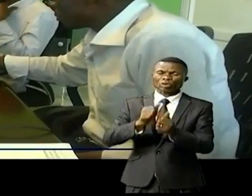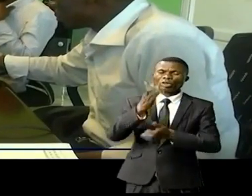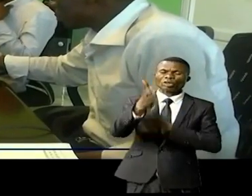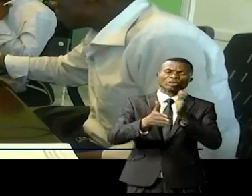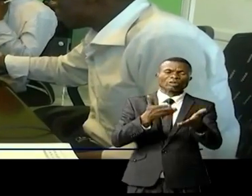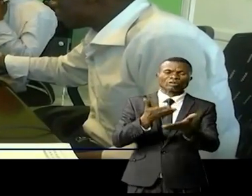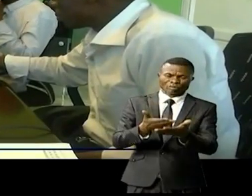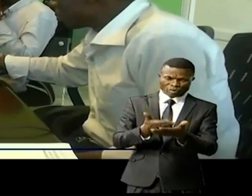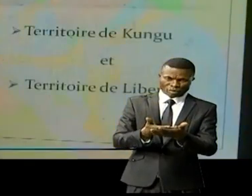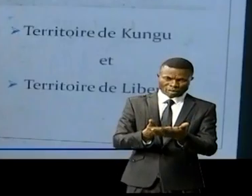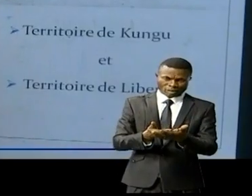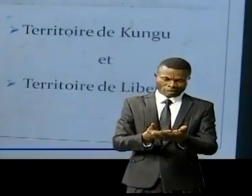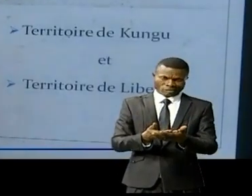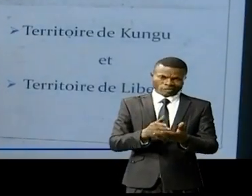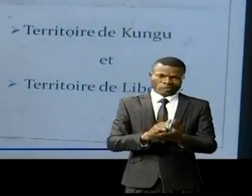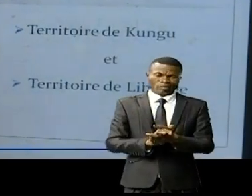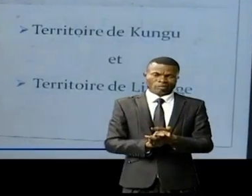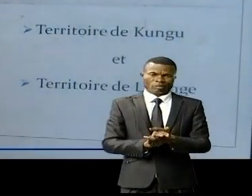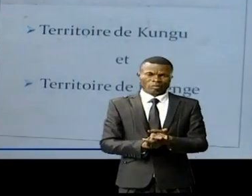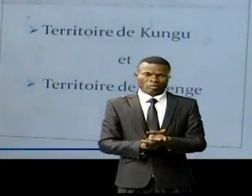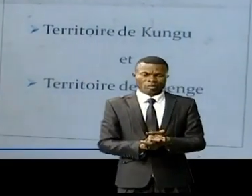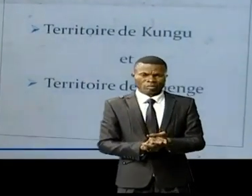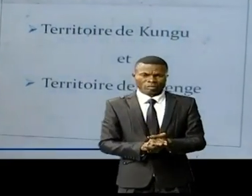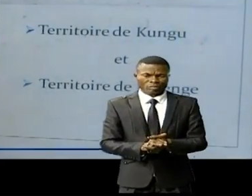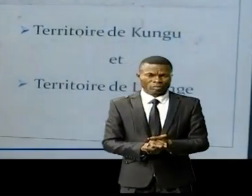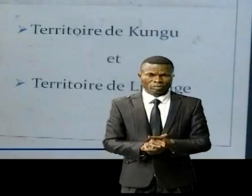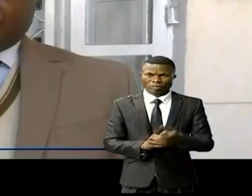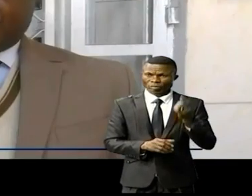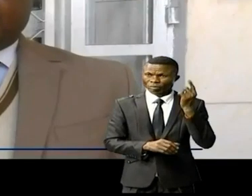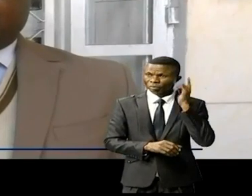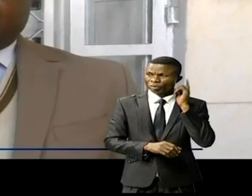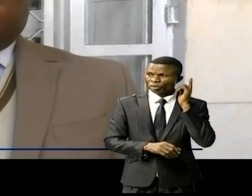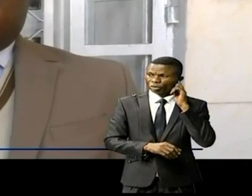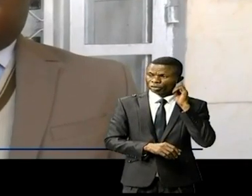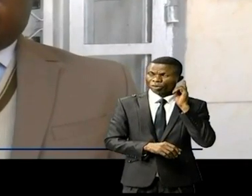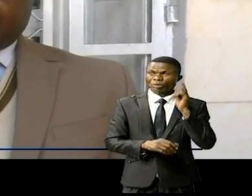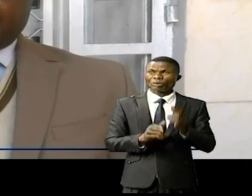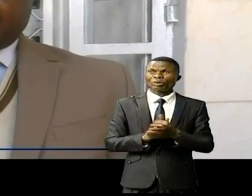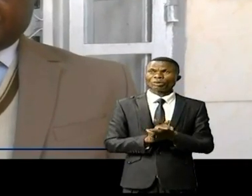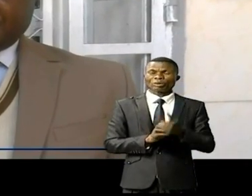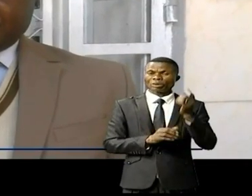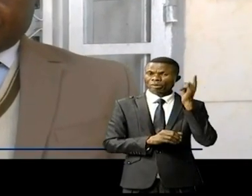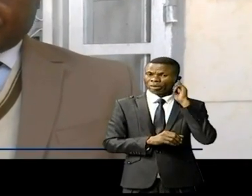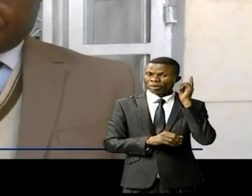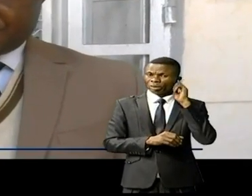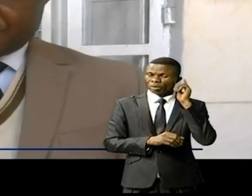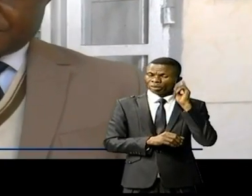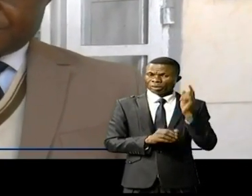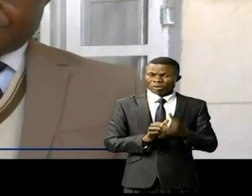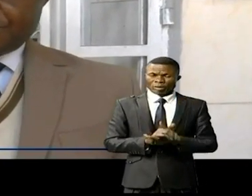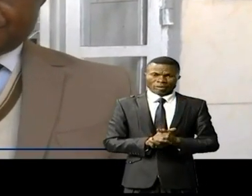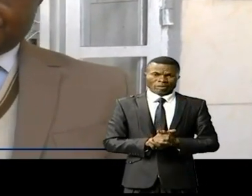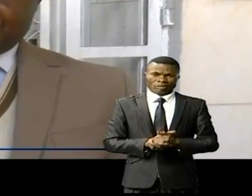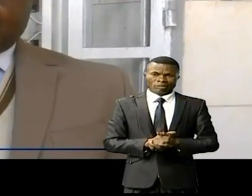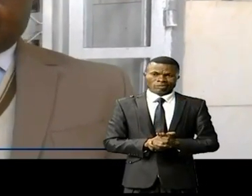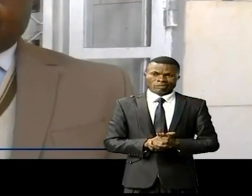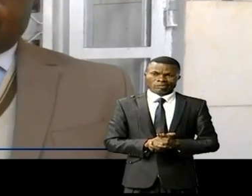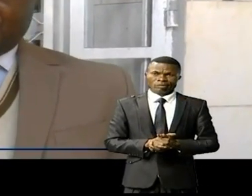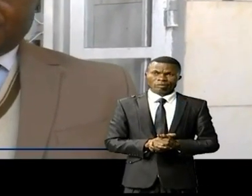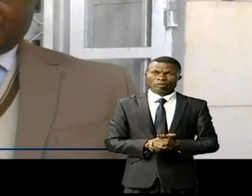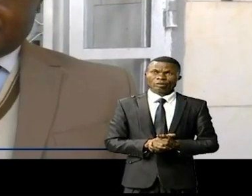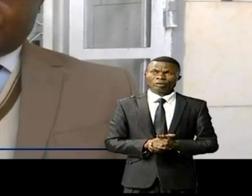du processus de la foresterie communautaire. Une fois les arrêtés obtenus, nous allons accompagner la communauté dans l'élaboration de ce plan simple de gestion,